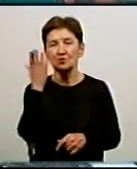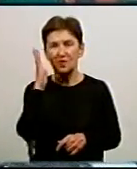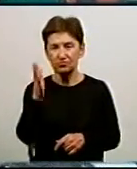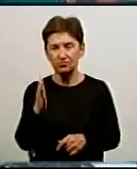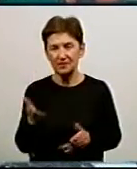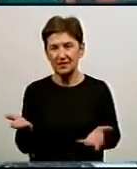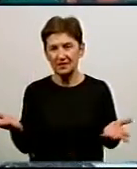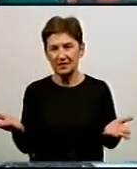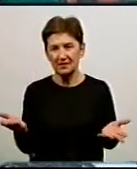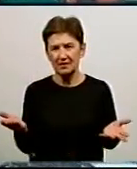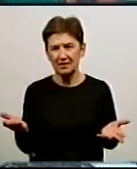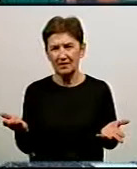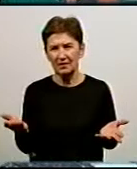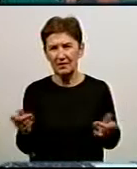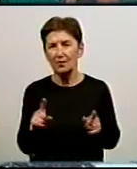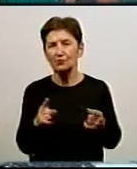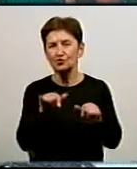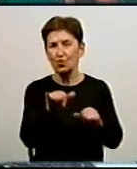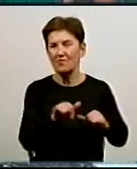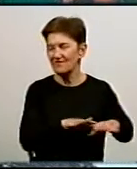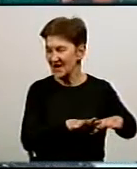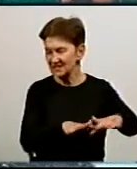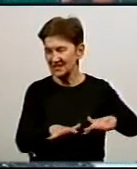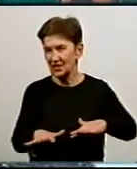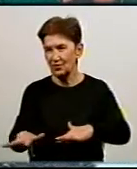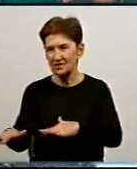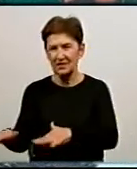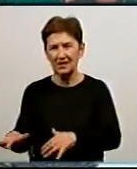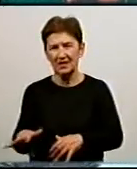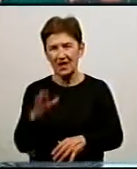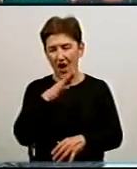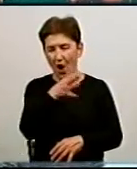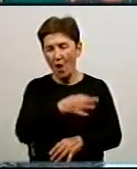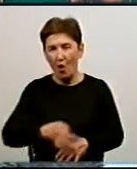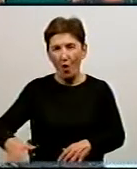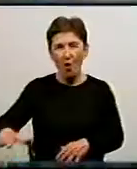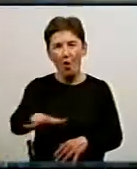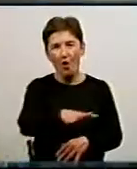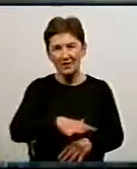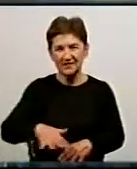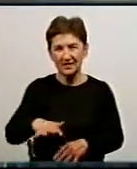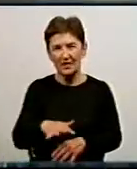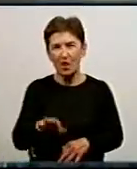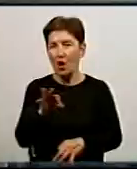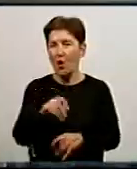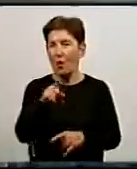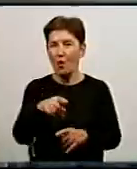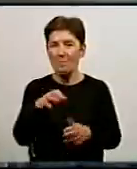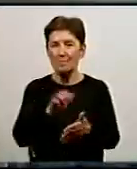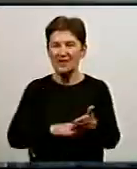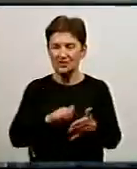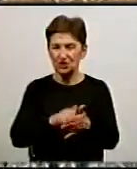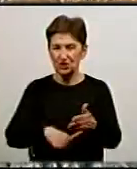чим буде? Ось таке, ось, бачите, заповнило воду. Розу качки вже мої купаються. Про причину пориву труби